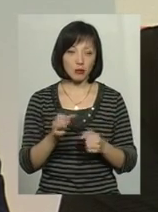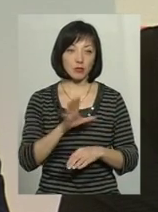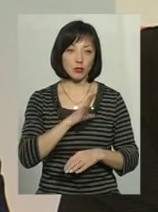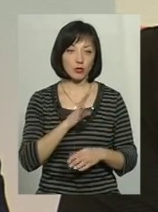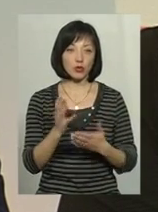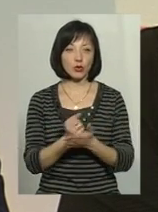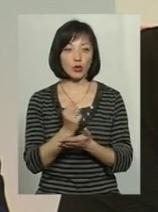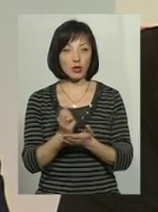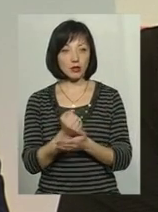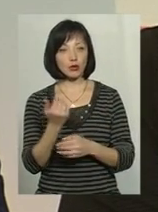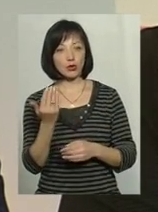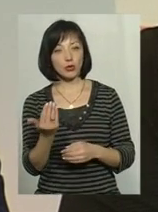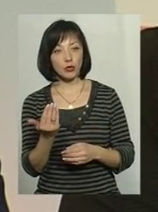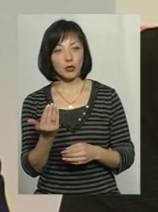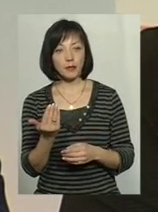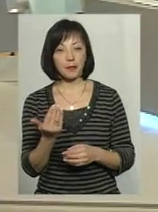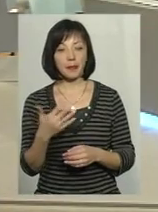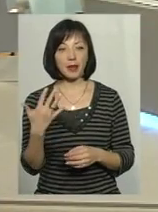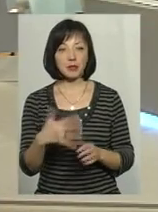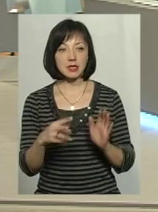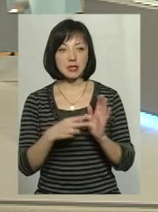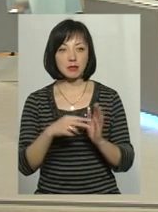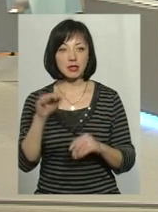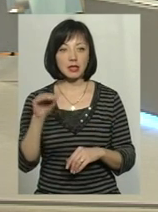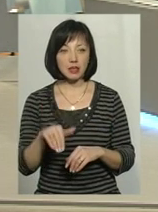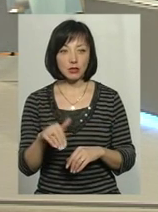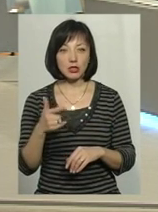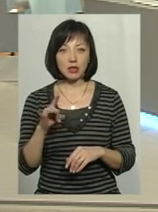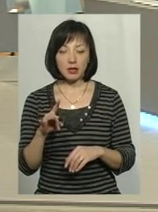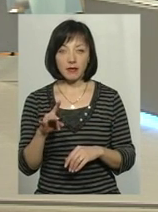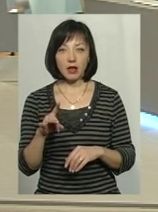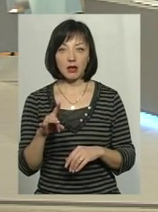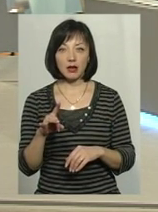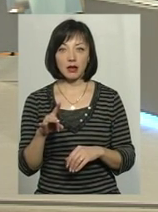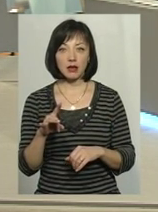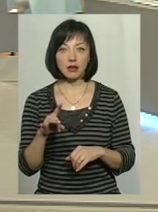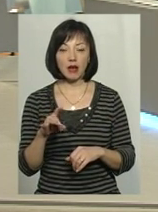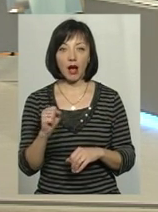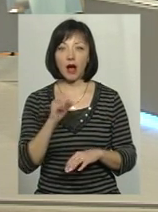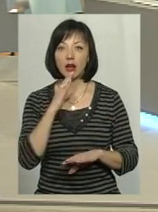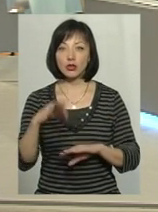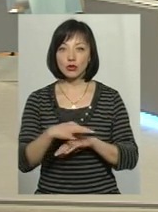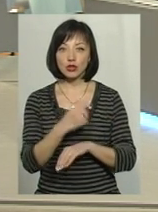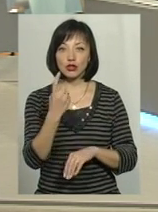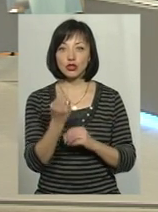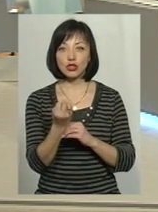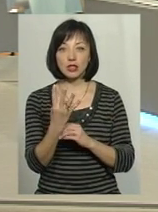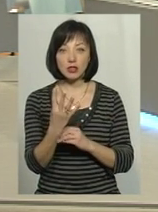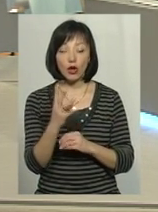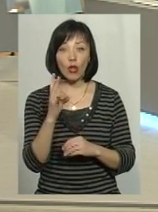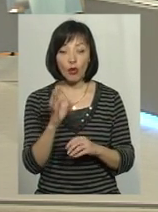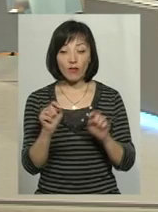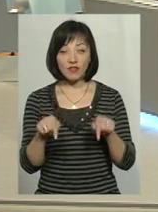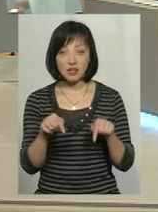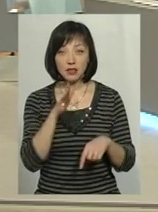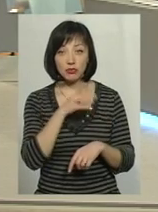І дохід його, наприклад, це був 57 тисяч гривень, там 526, а дружину був 114. В